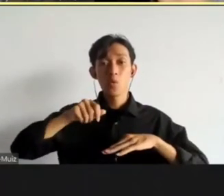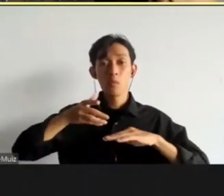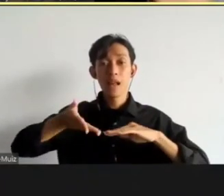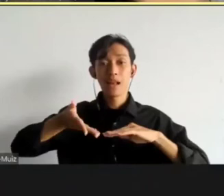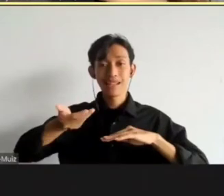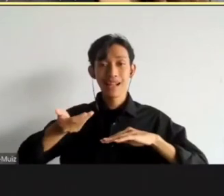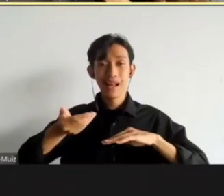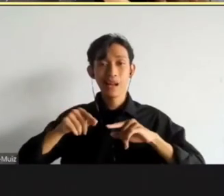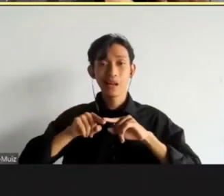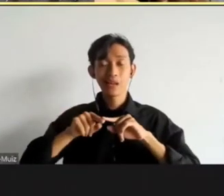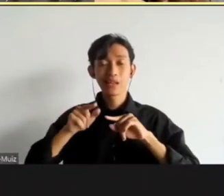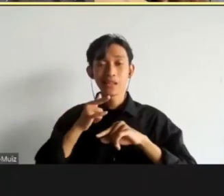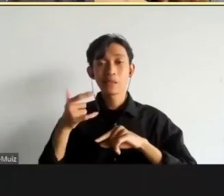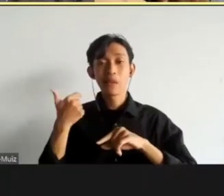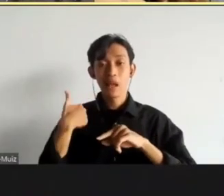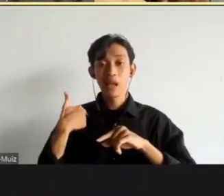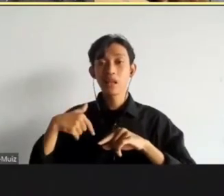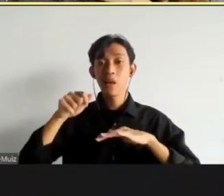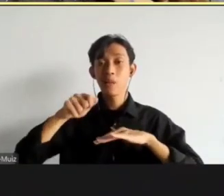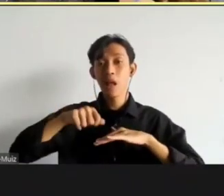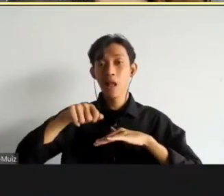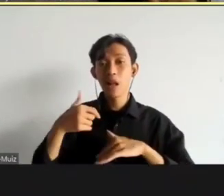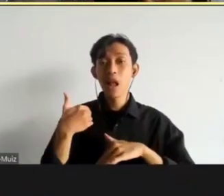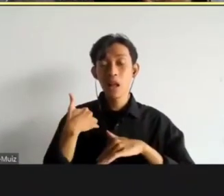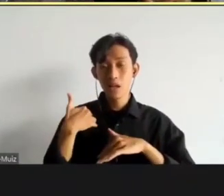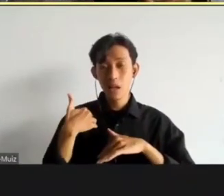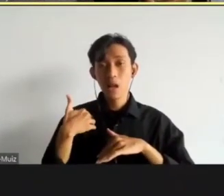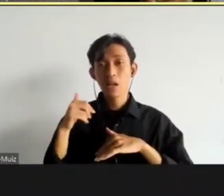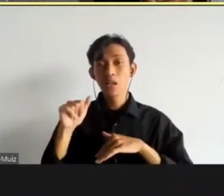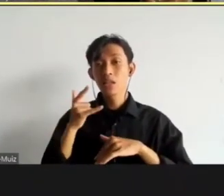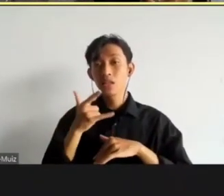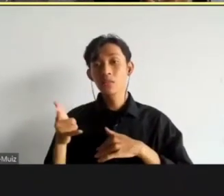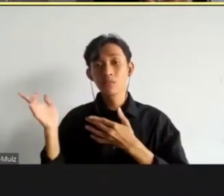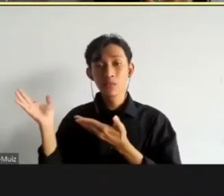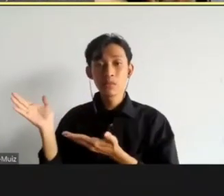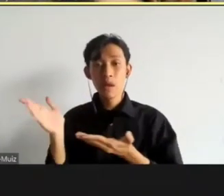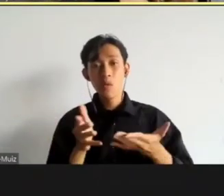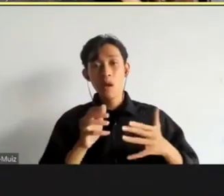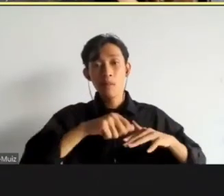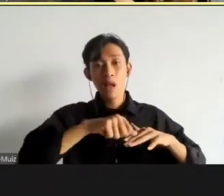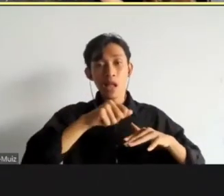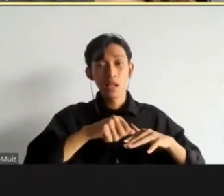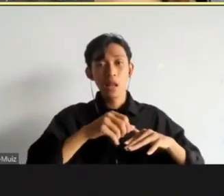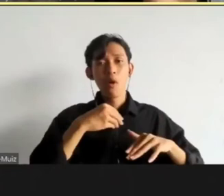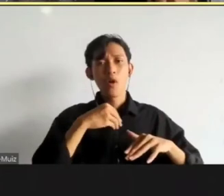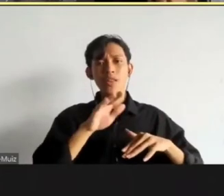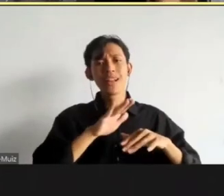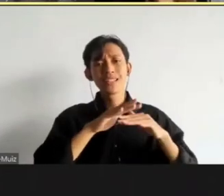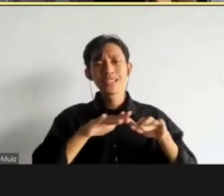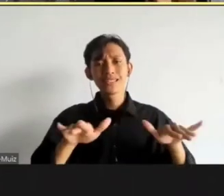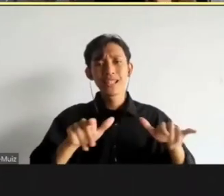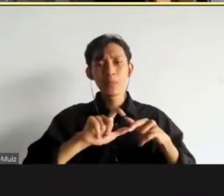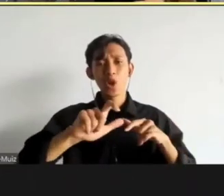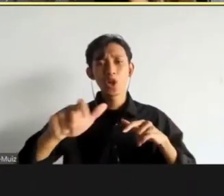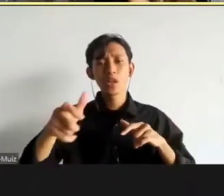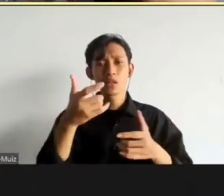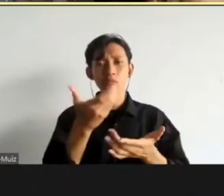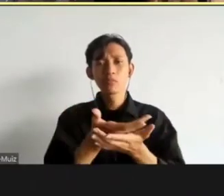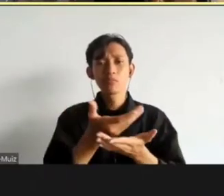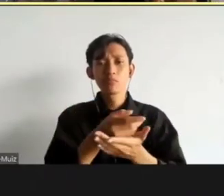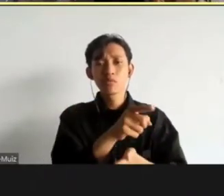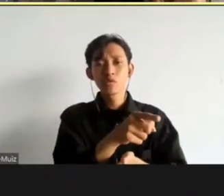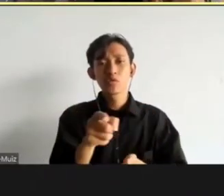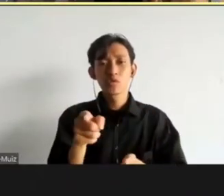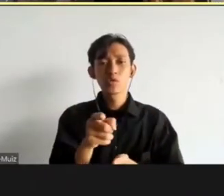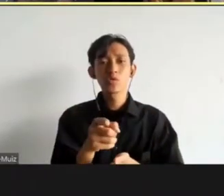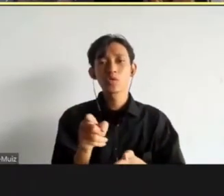Tetap ada peran pengadilan di sini. Jadi tetap dibawa ke pengadilan perkara itu. Tidak selesai pada saat proses penuntutan saja seperti mungkin yang